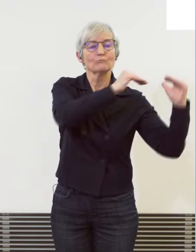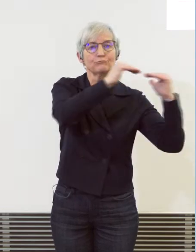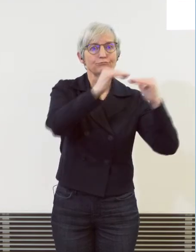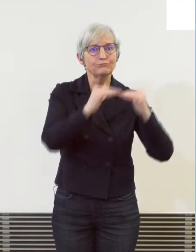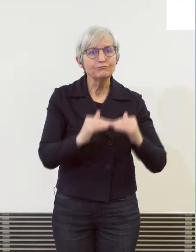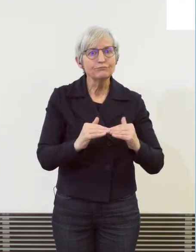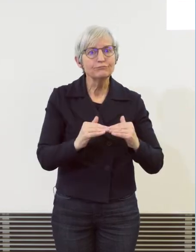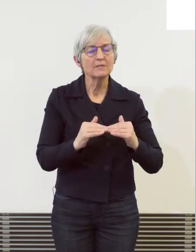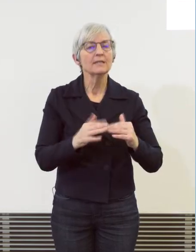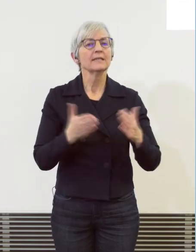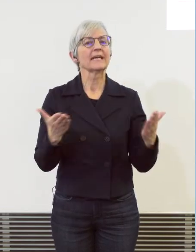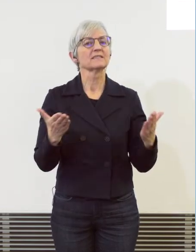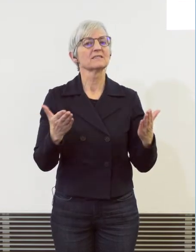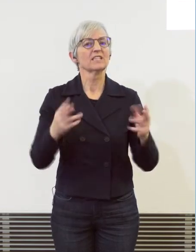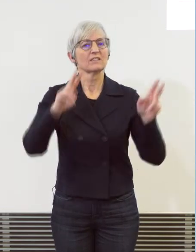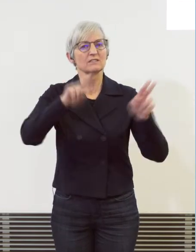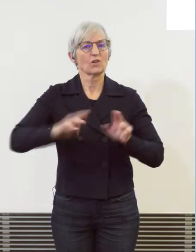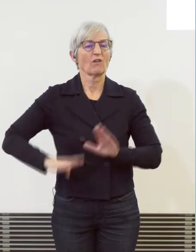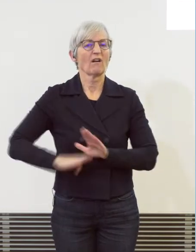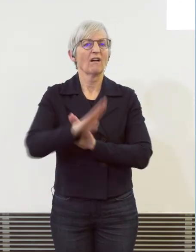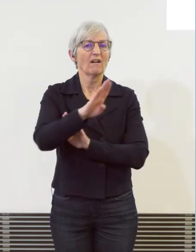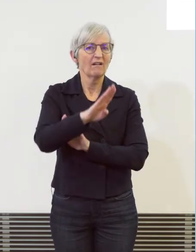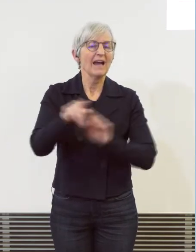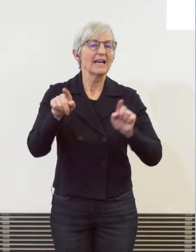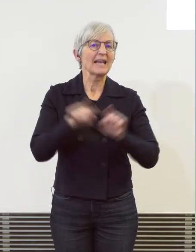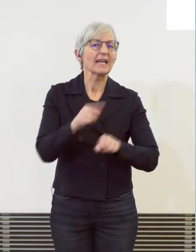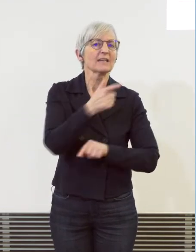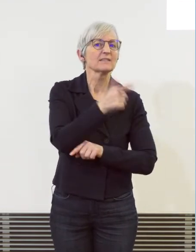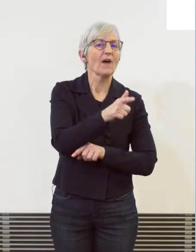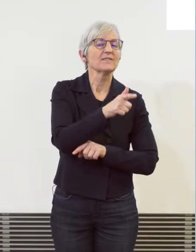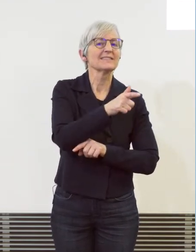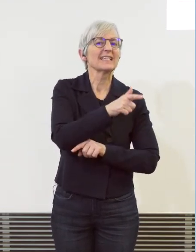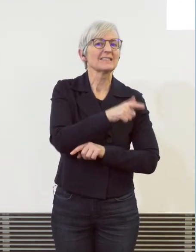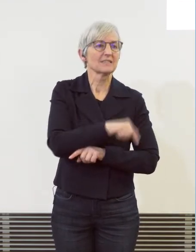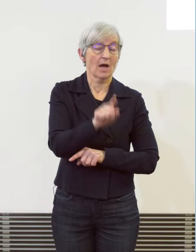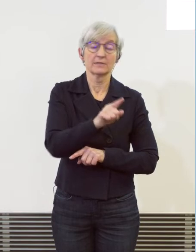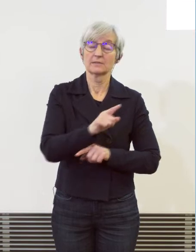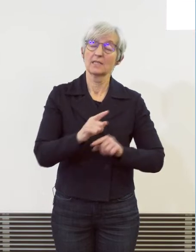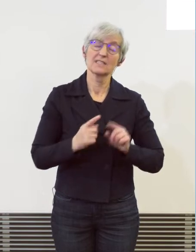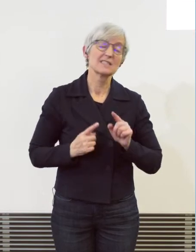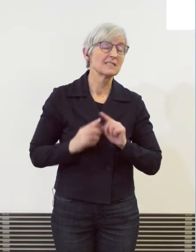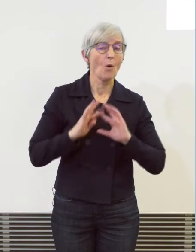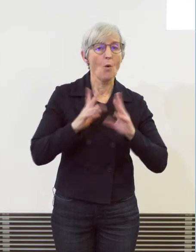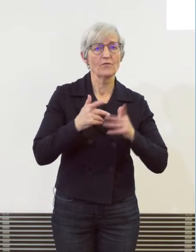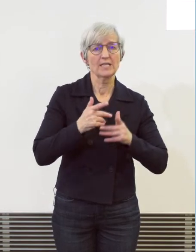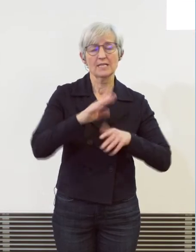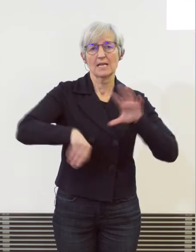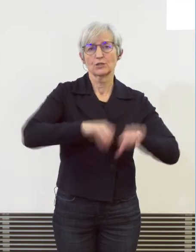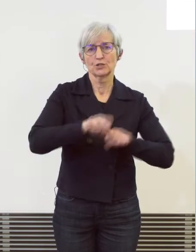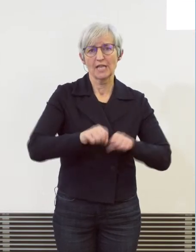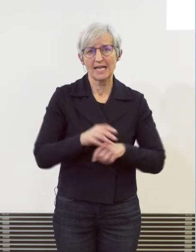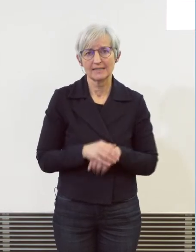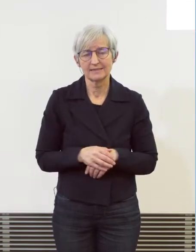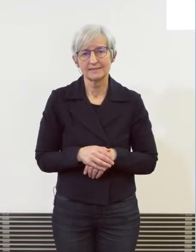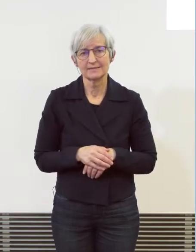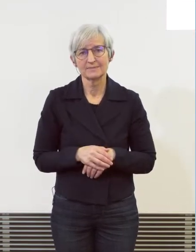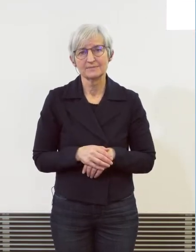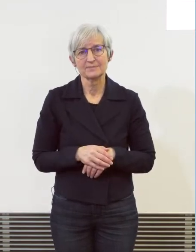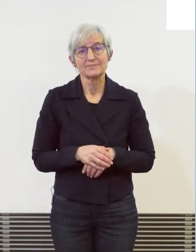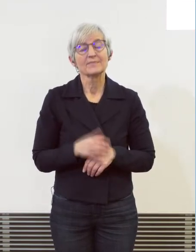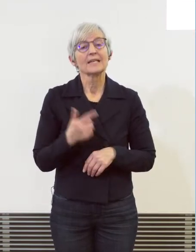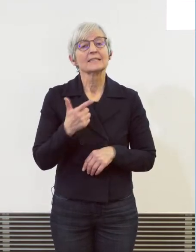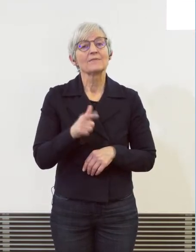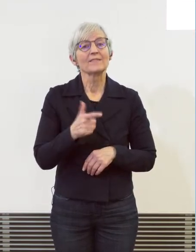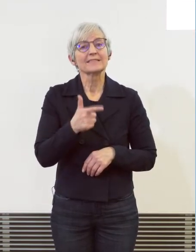allzeithoach hatte. Im Vergleich zum Vorjahr sind in der Stadt Zürich im 2022 auch fast